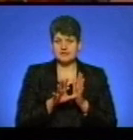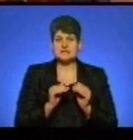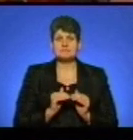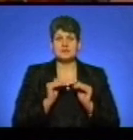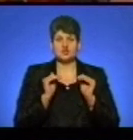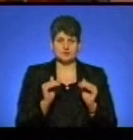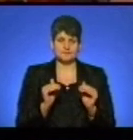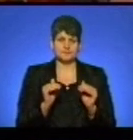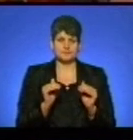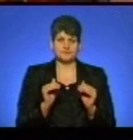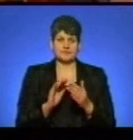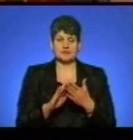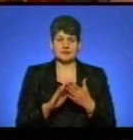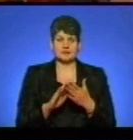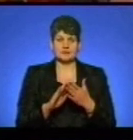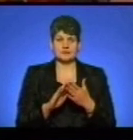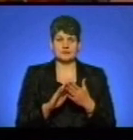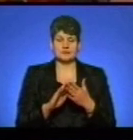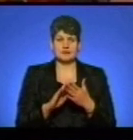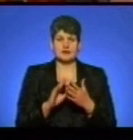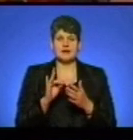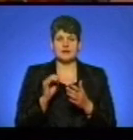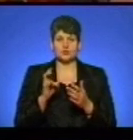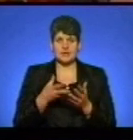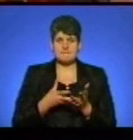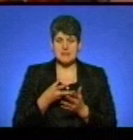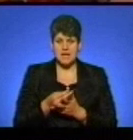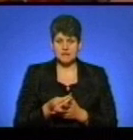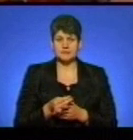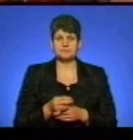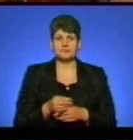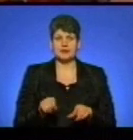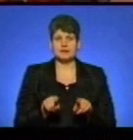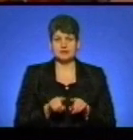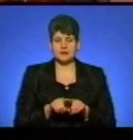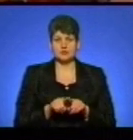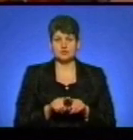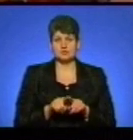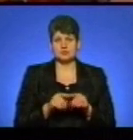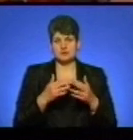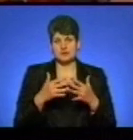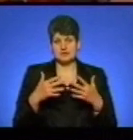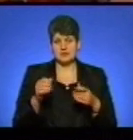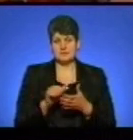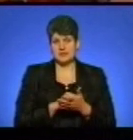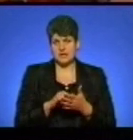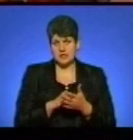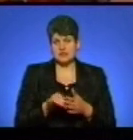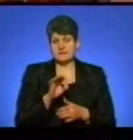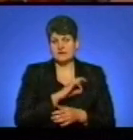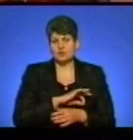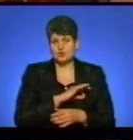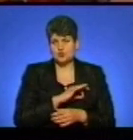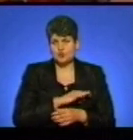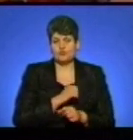ставок реактної плати, а також паливо-мастильні матеріали, інші матеріали, які ми використовуємо